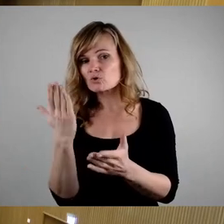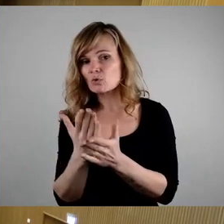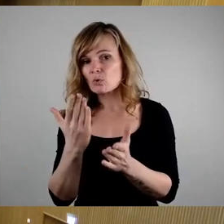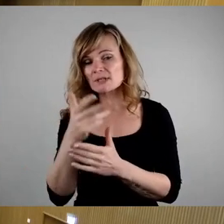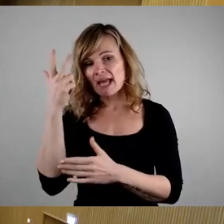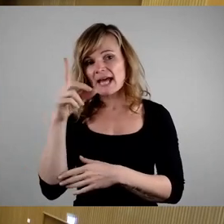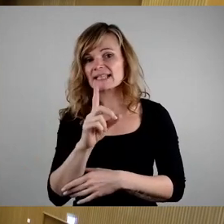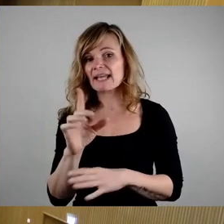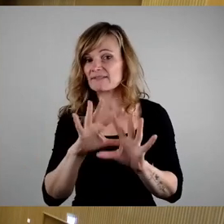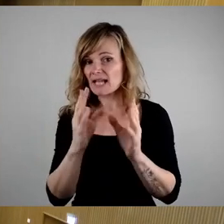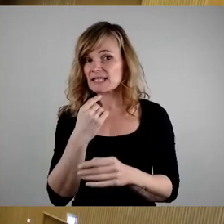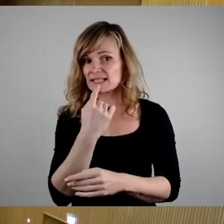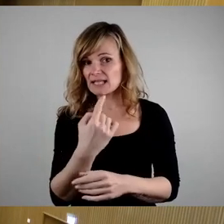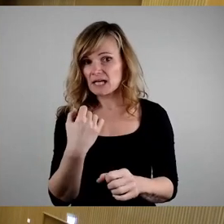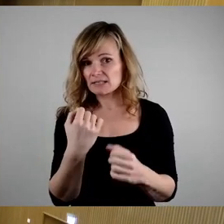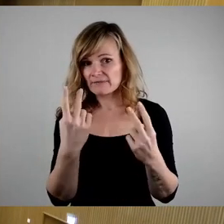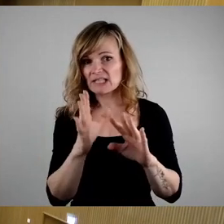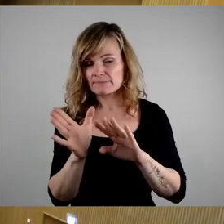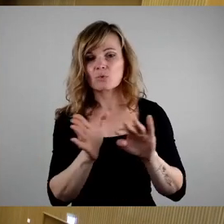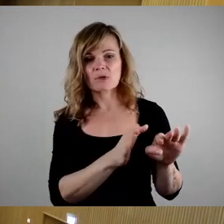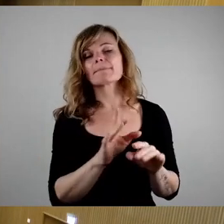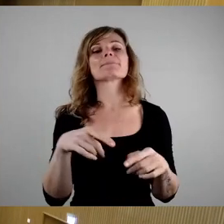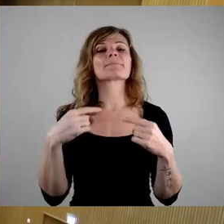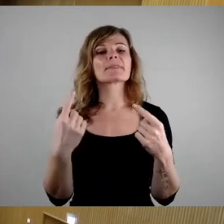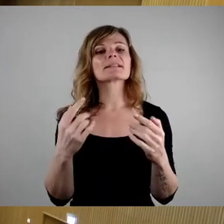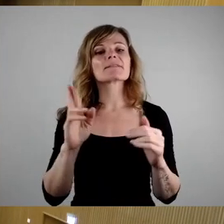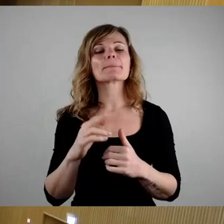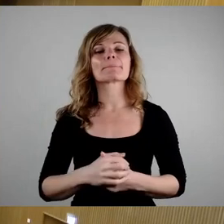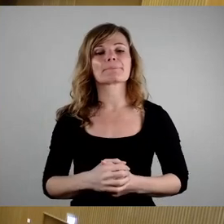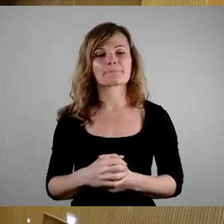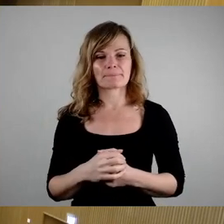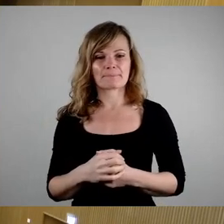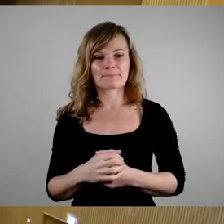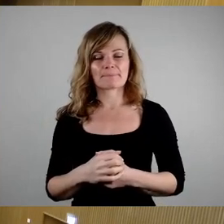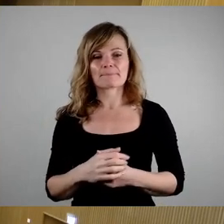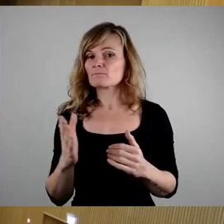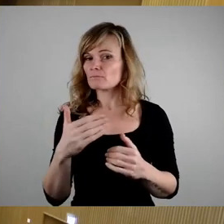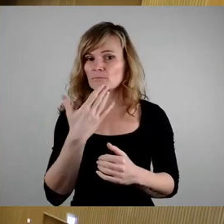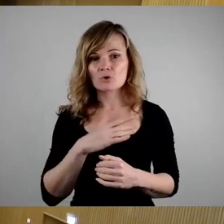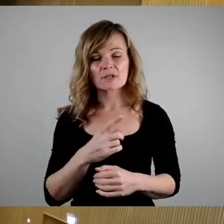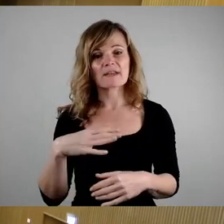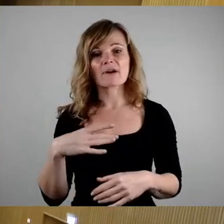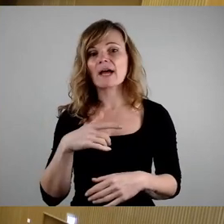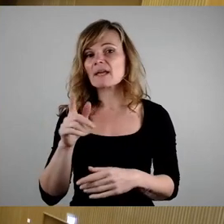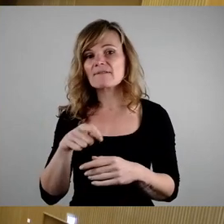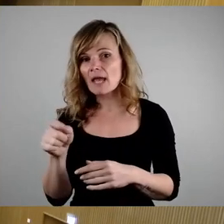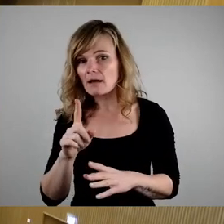war? So, dann wäre als nächstes die FDP-Fraktion an der Reihe. Herr Böhner verzichtet. Freie Wähler, freie Bürger